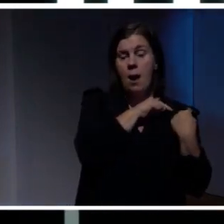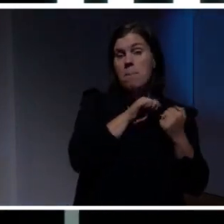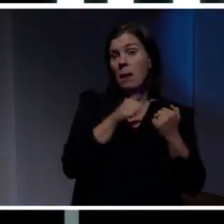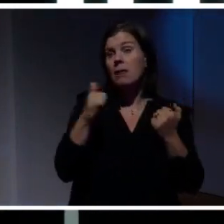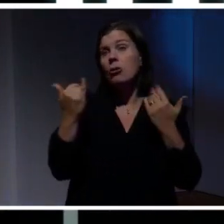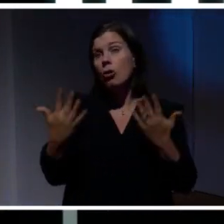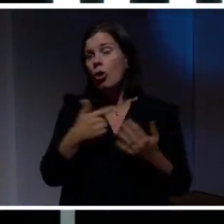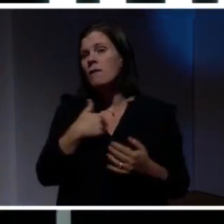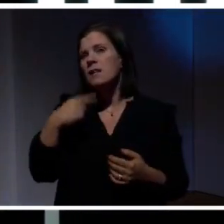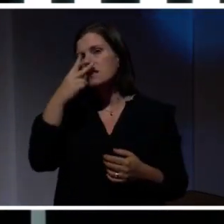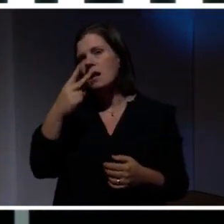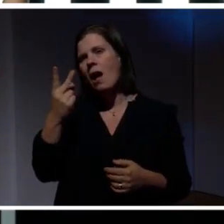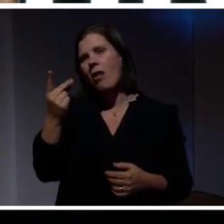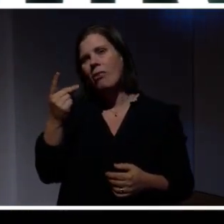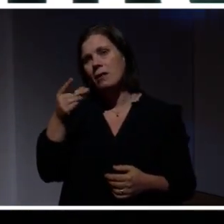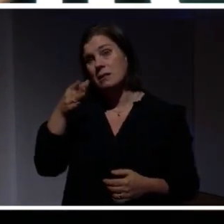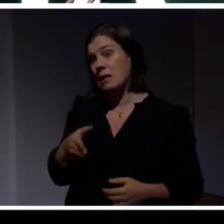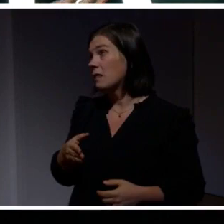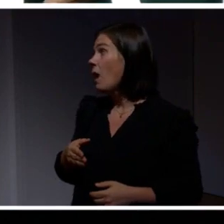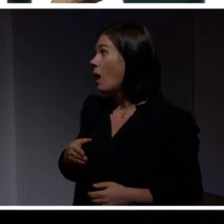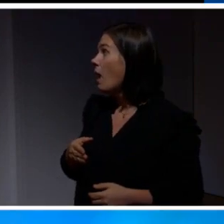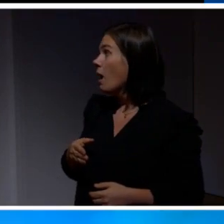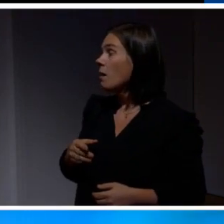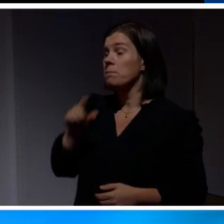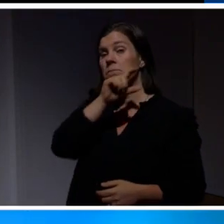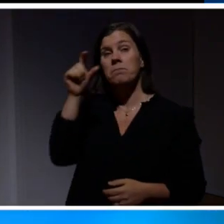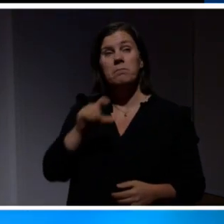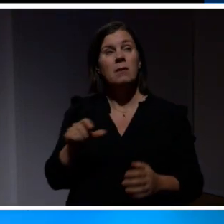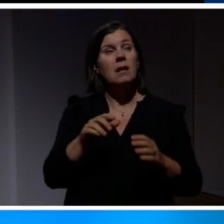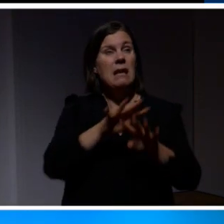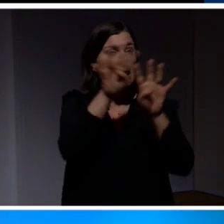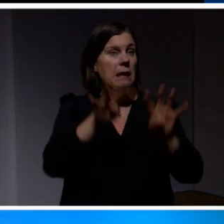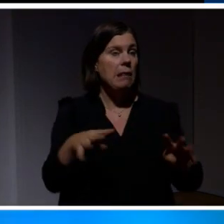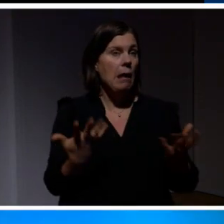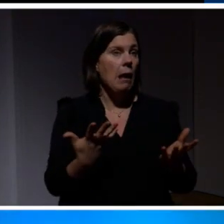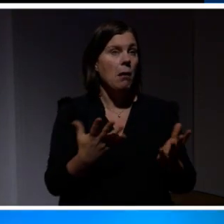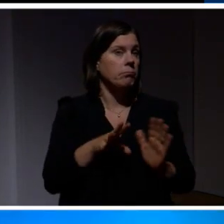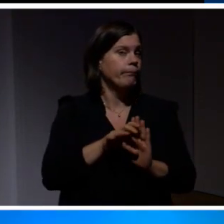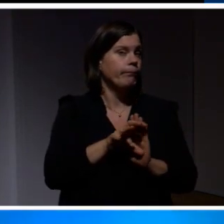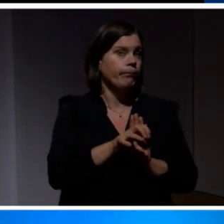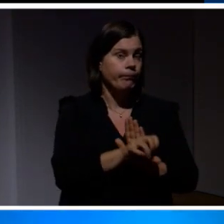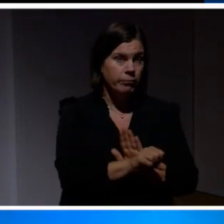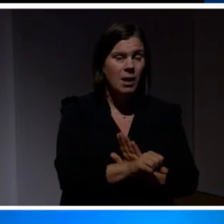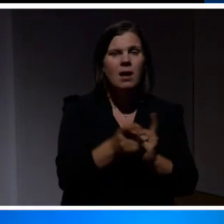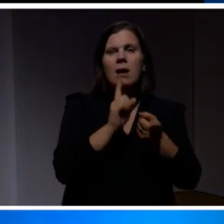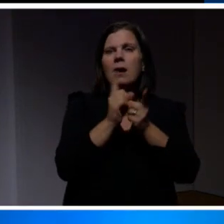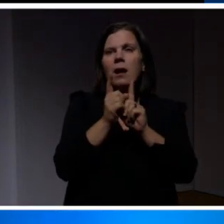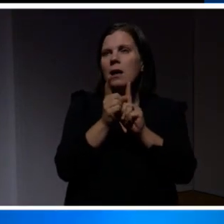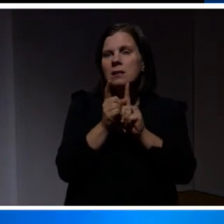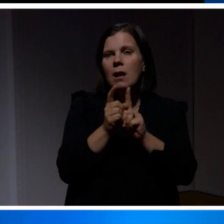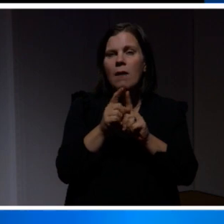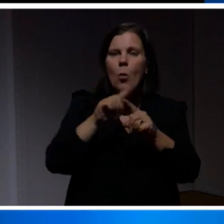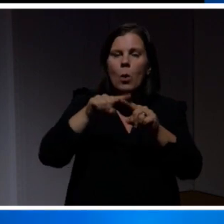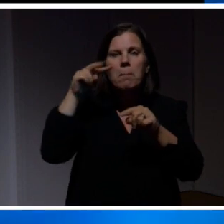så ser vi också den andra sidan. Här med rubriker till exempel att internet är trasigt. Det blev kanske inte som vi ville på alla